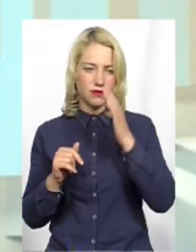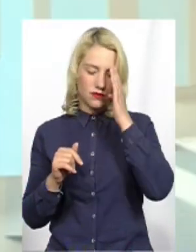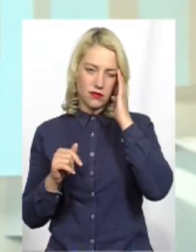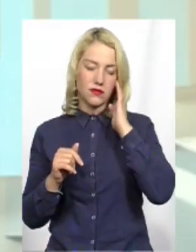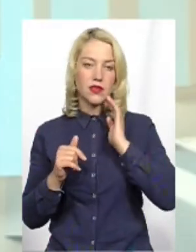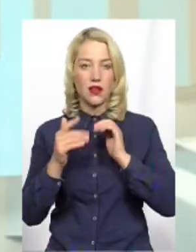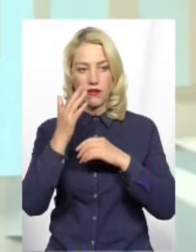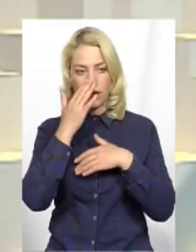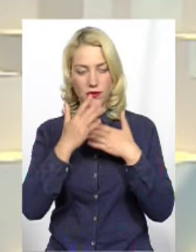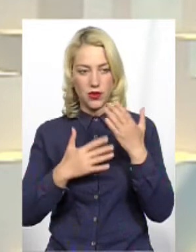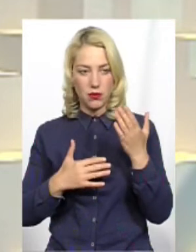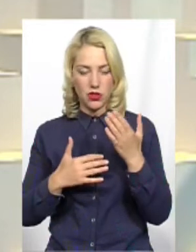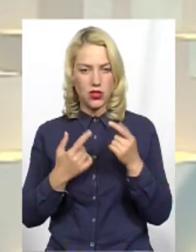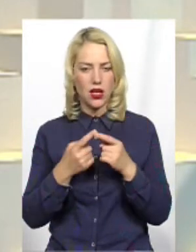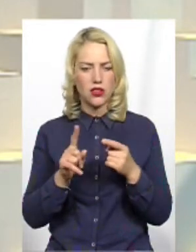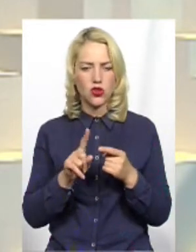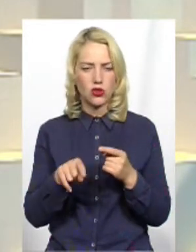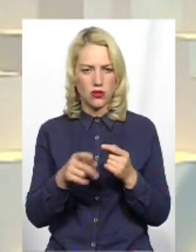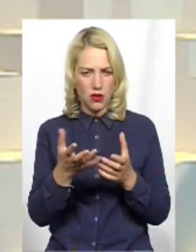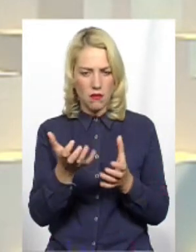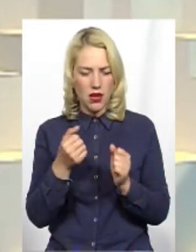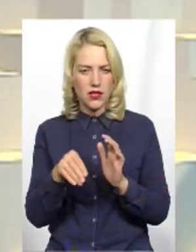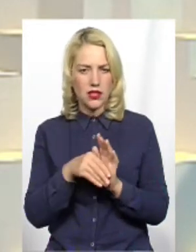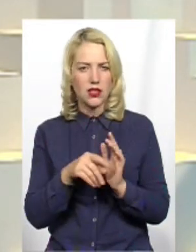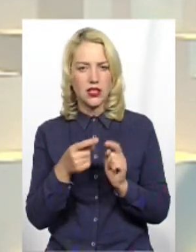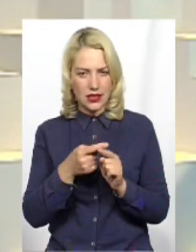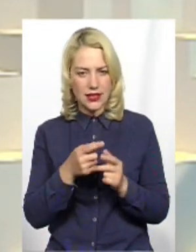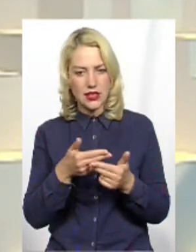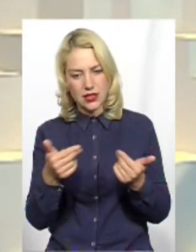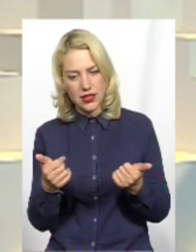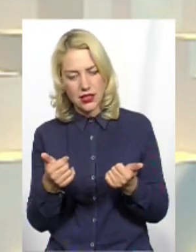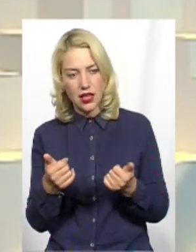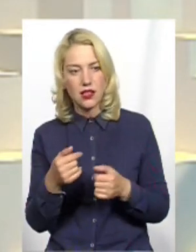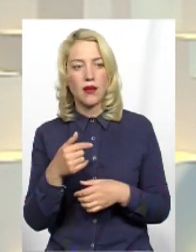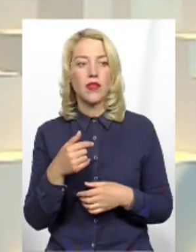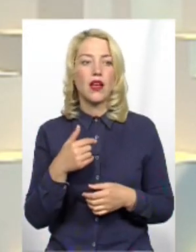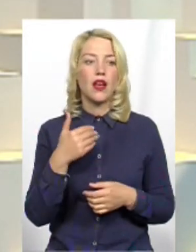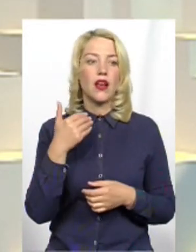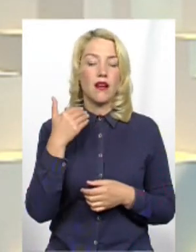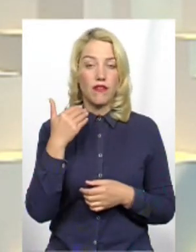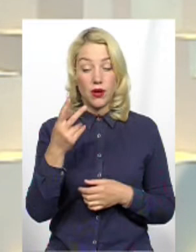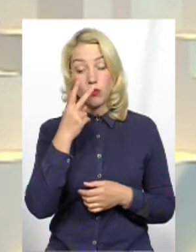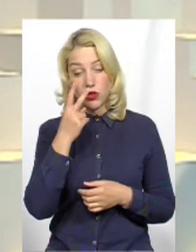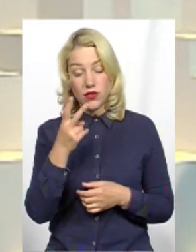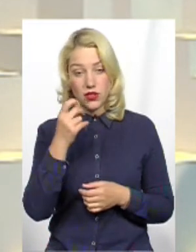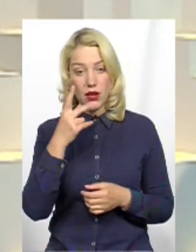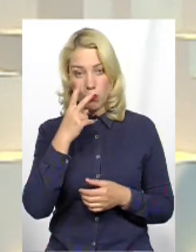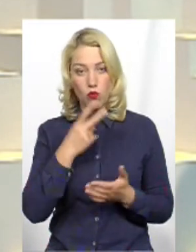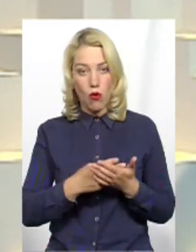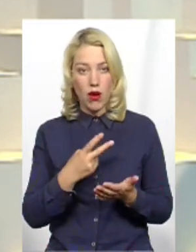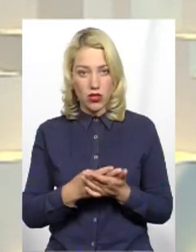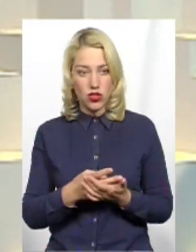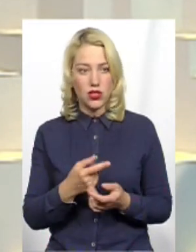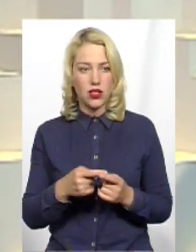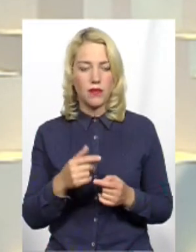А ви подивіться, побачите Ну, в деякому випадку так, тому що я, можна так